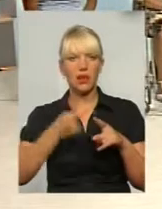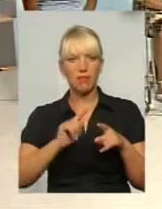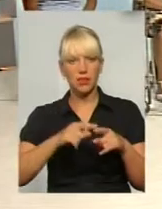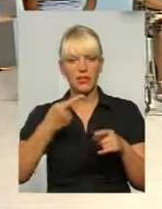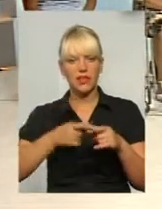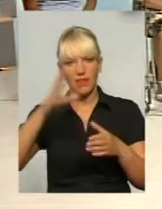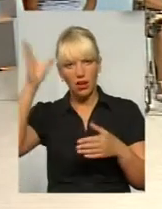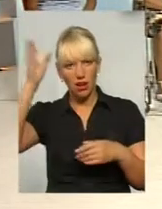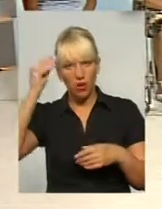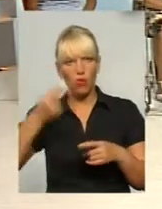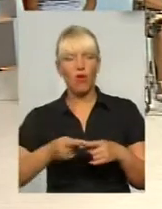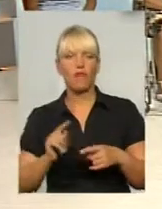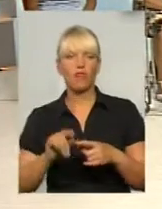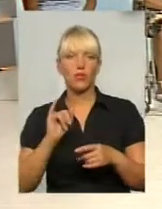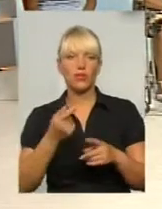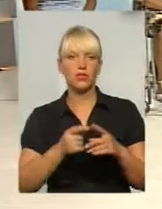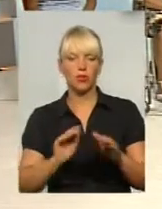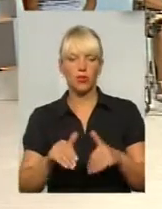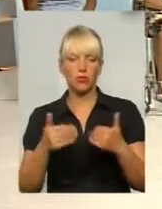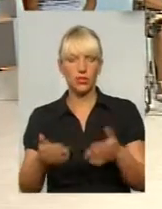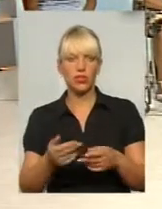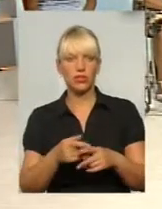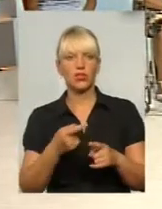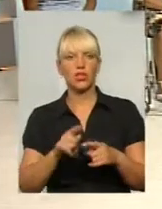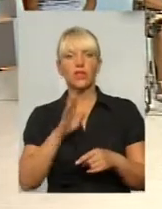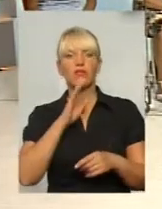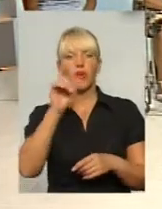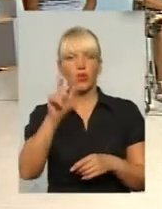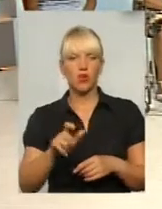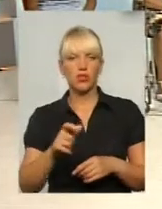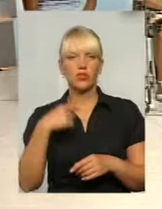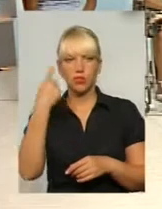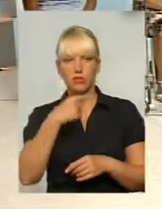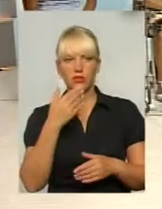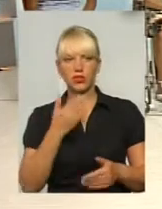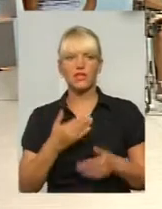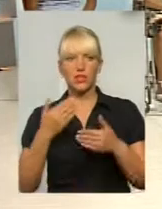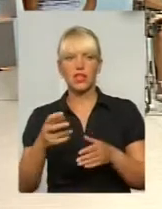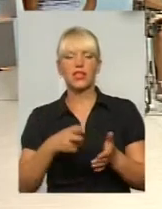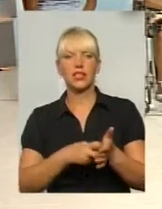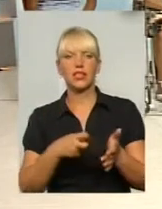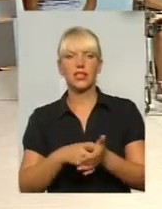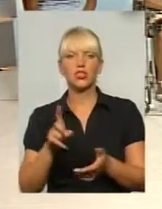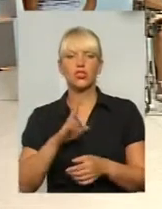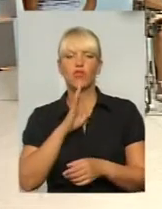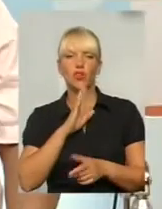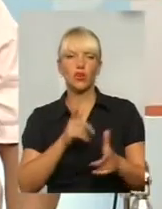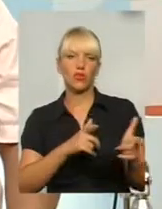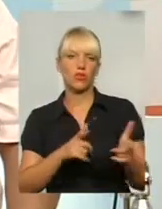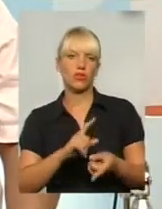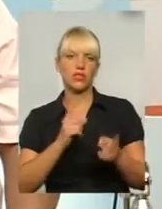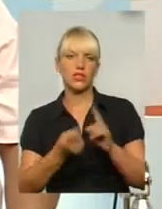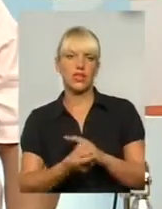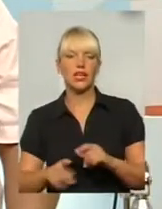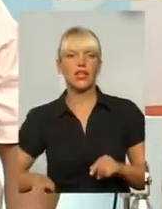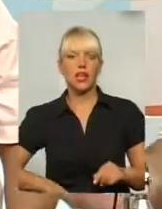комунального підтверненства «Надія», ми пропозицією Людмиле Євгенівне, бо вона особисто зверталася з листами про те, що вона готова стати директором комунального